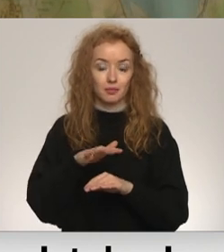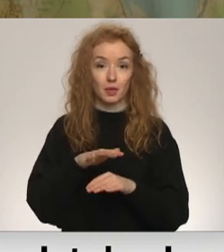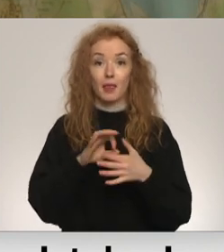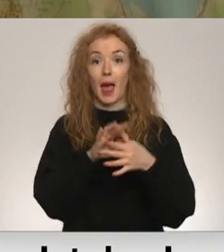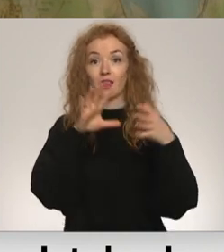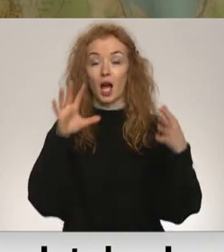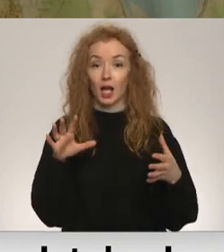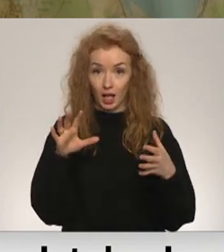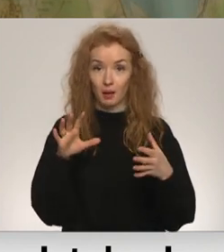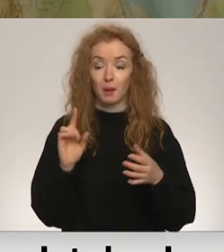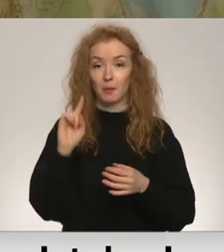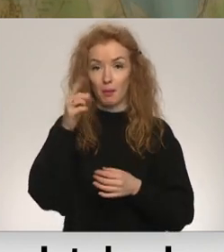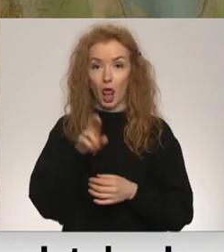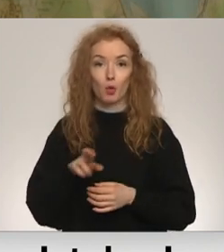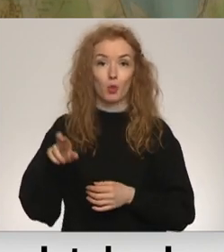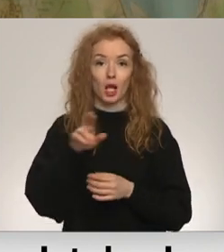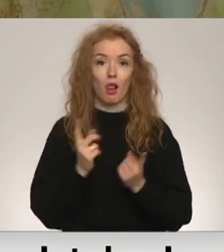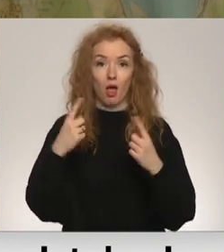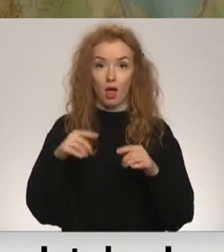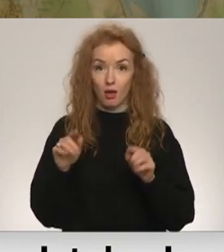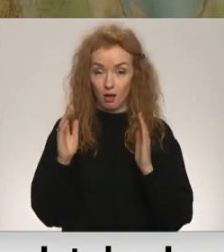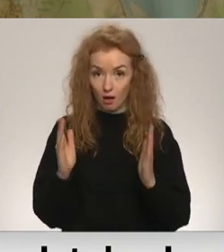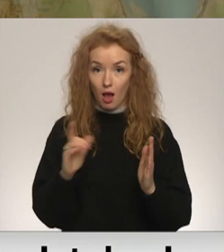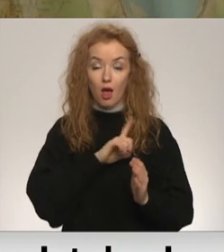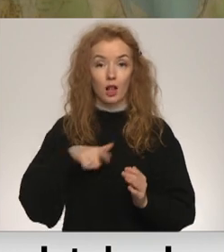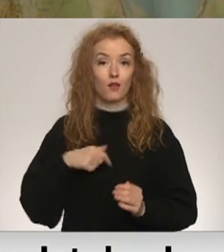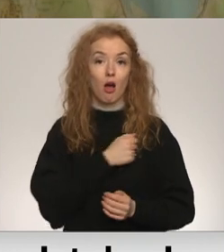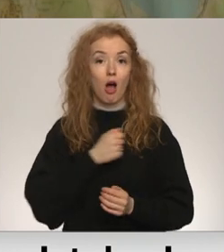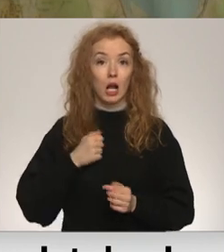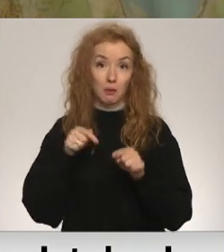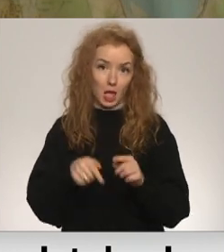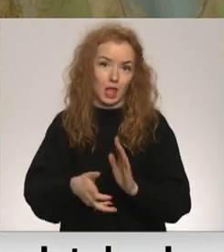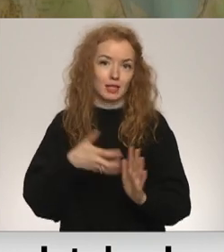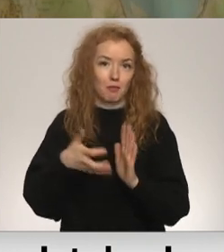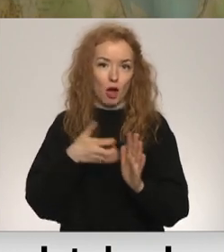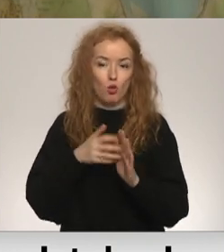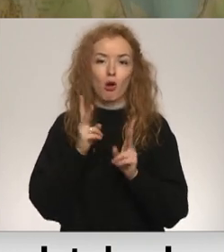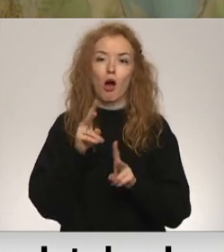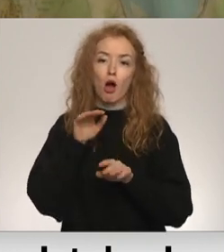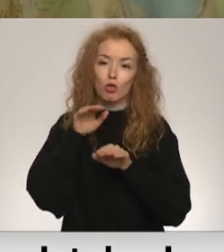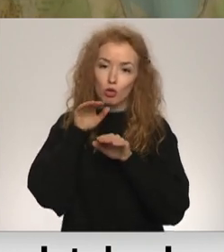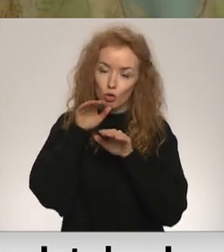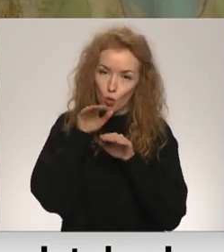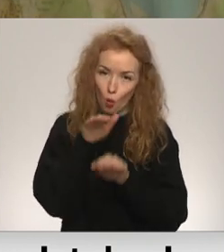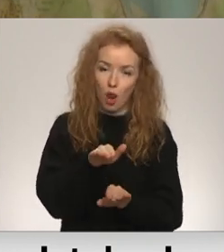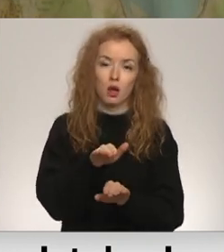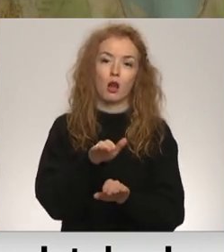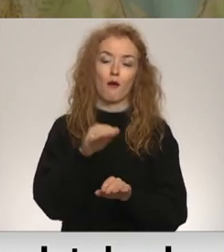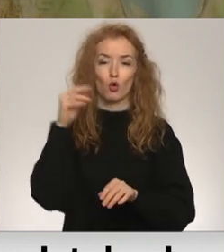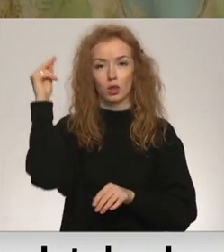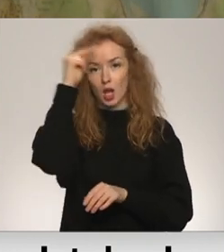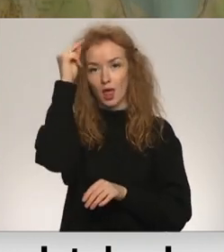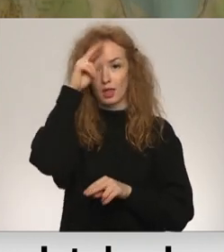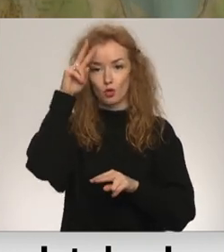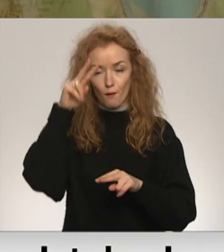atgūšanas pirmās republikas laikā Latvijas armija izmanto kā noliktavu, kā treniņu